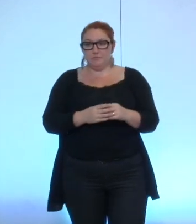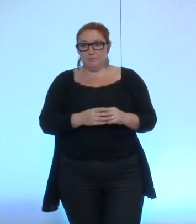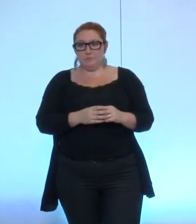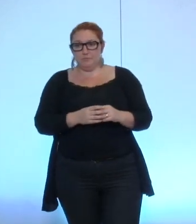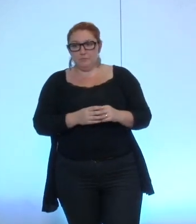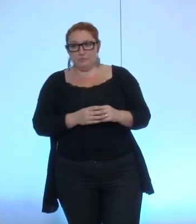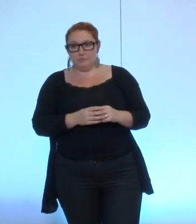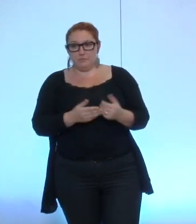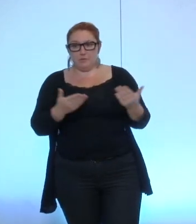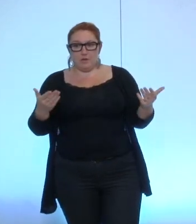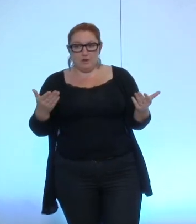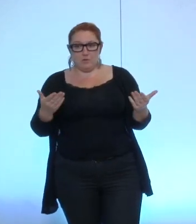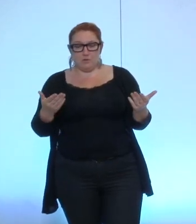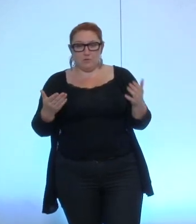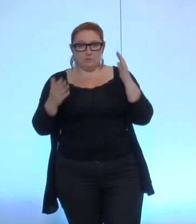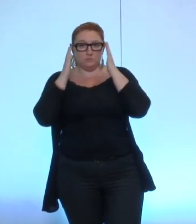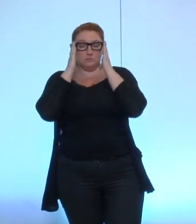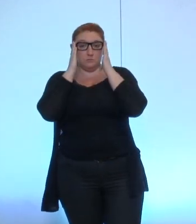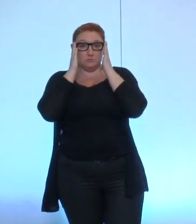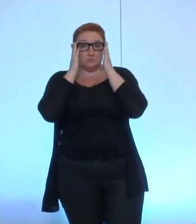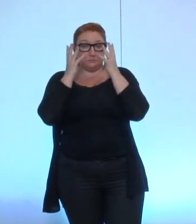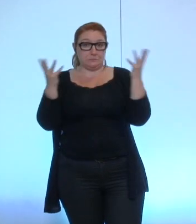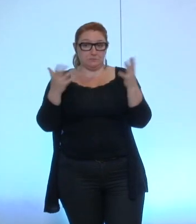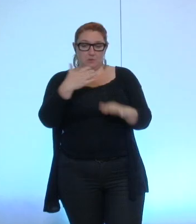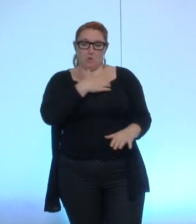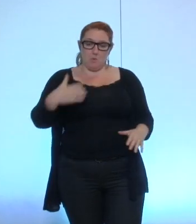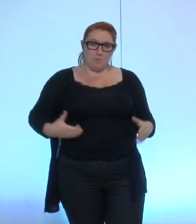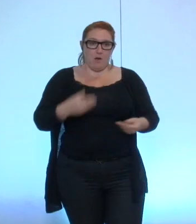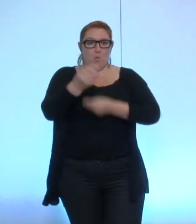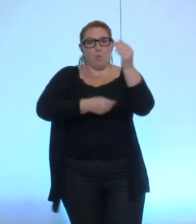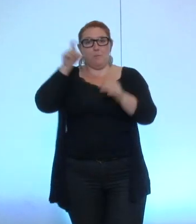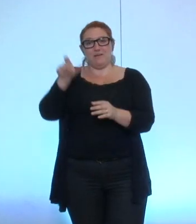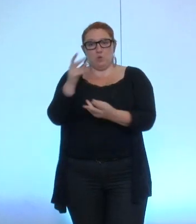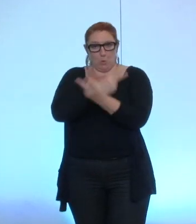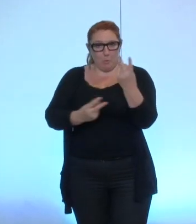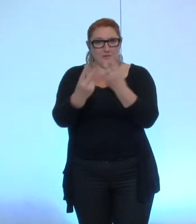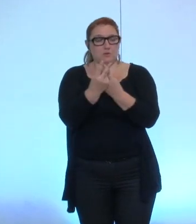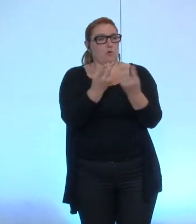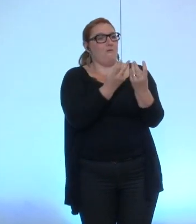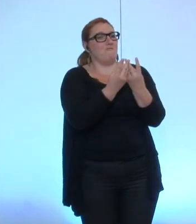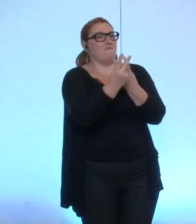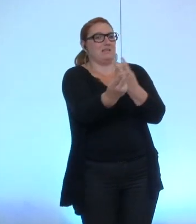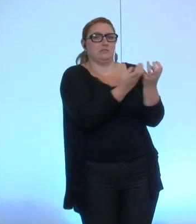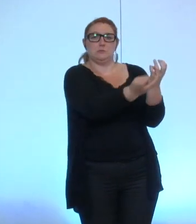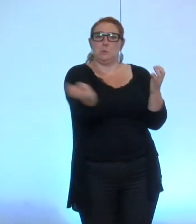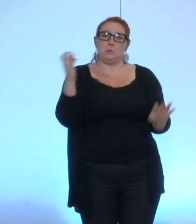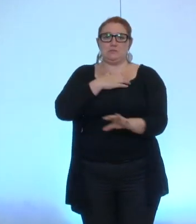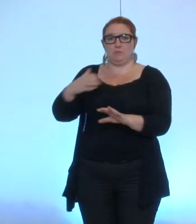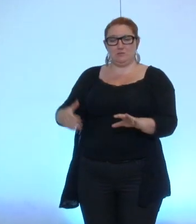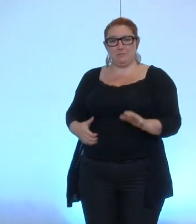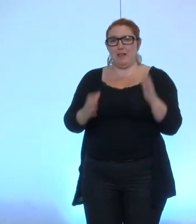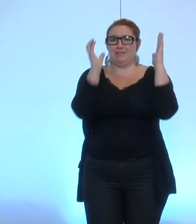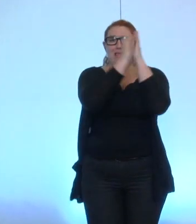alors là il s'agit que le maire ou son représentant rende compte devant le conseil municipal des principales